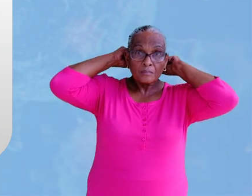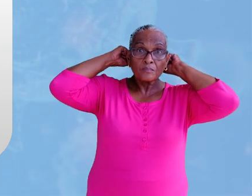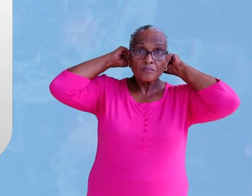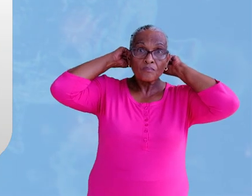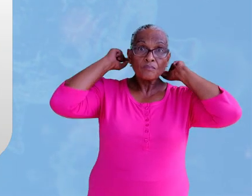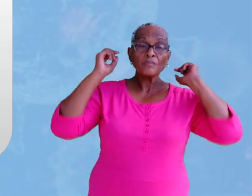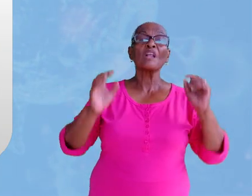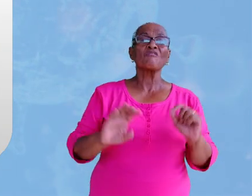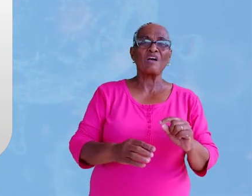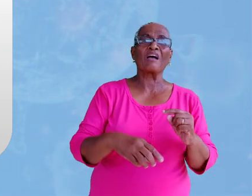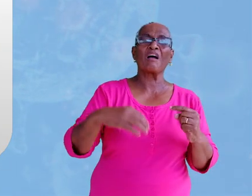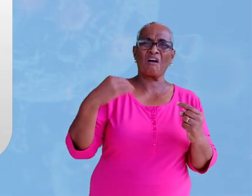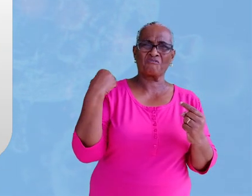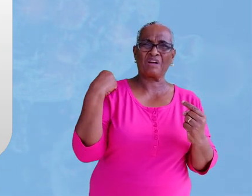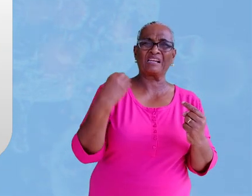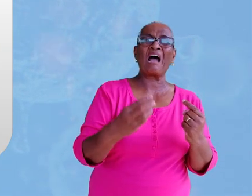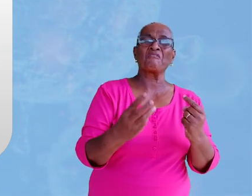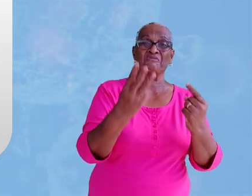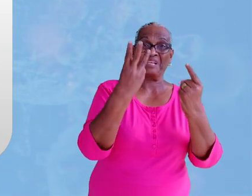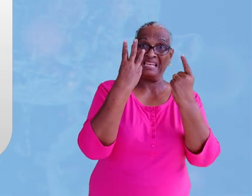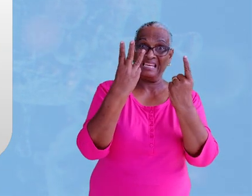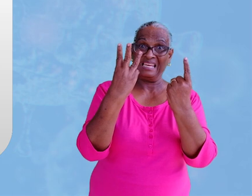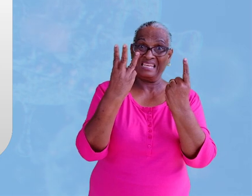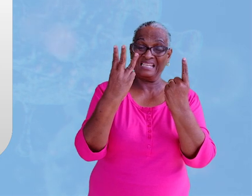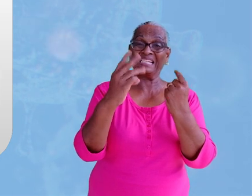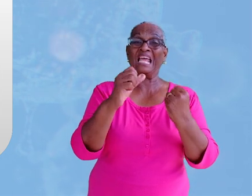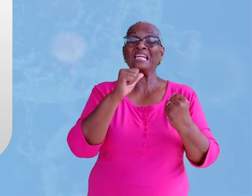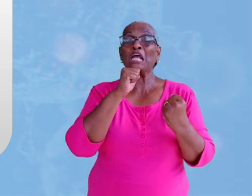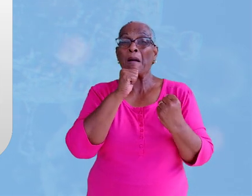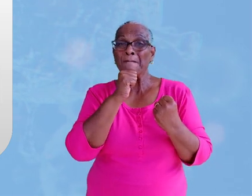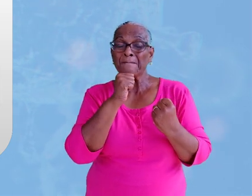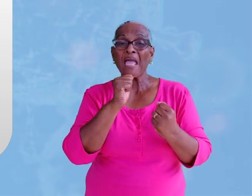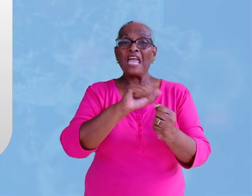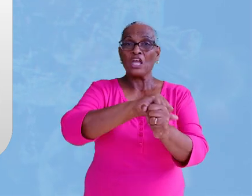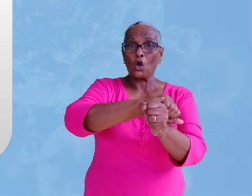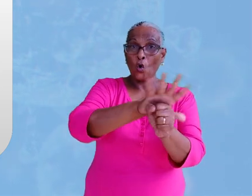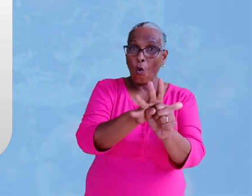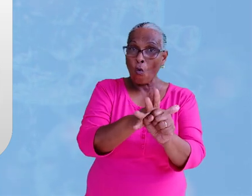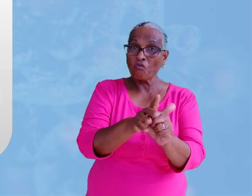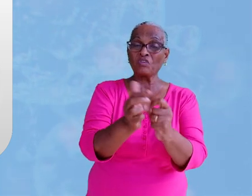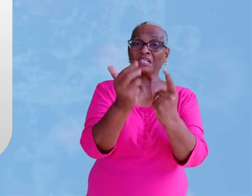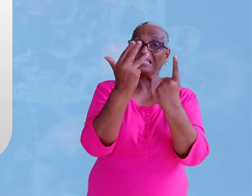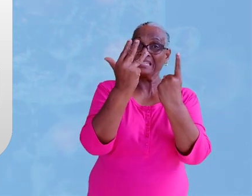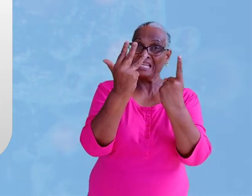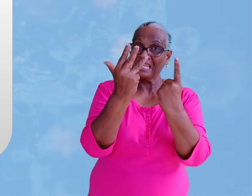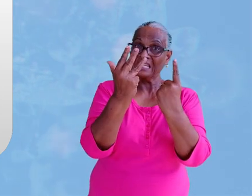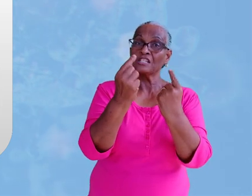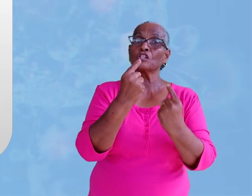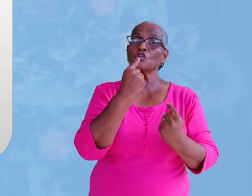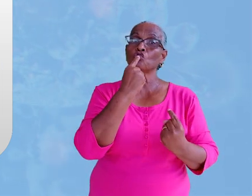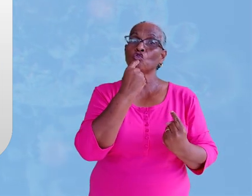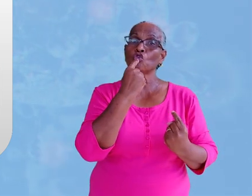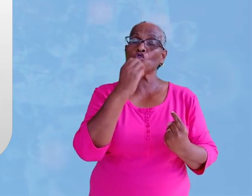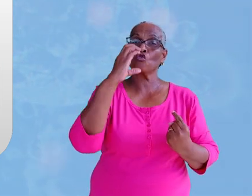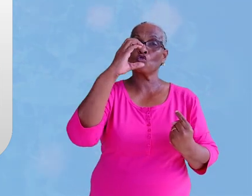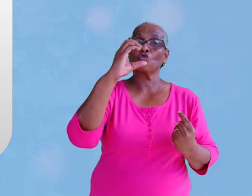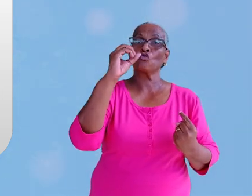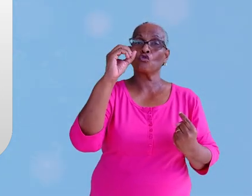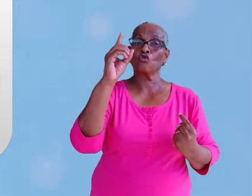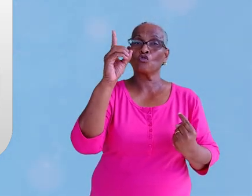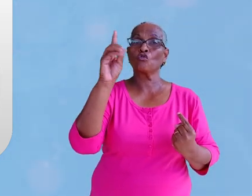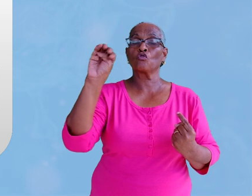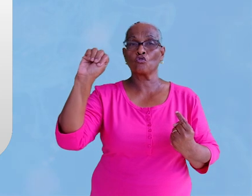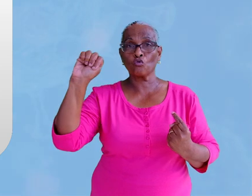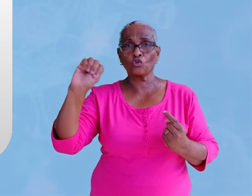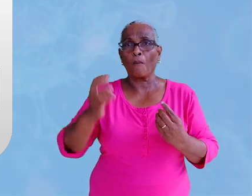Vanaf 31 mei geldt voor Suriname COVID-19 code rood omdat men niet weet waar de